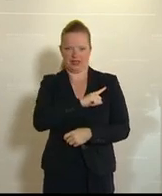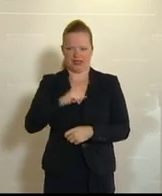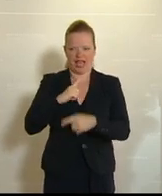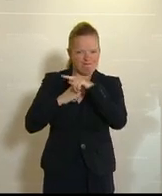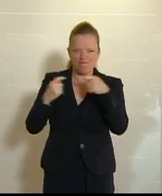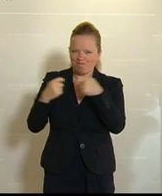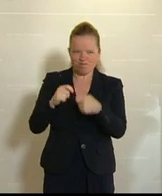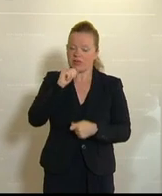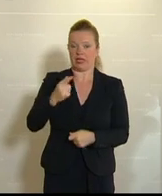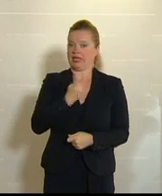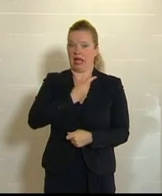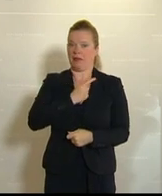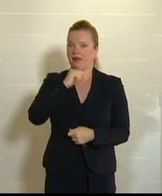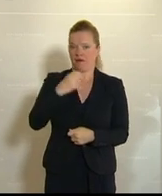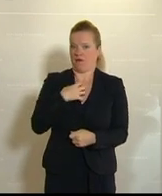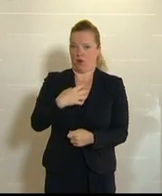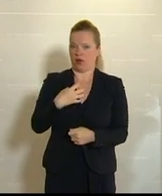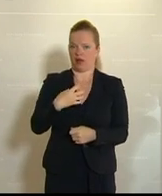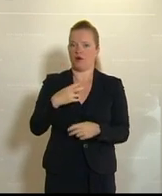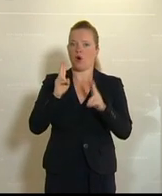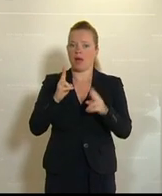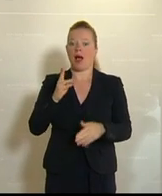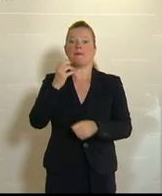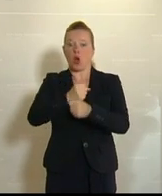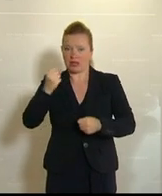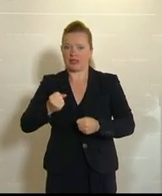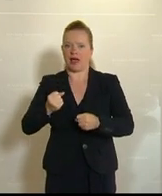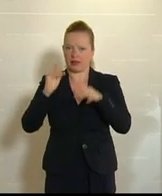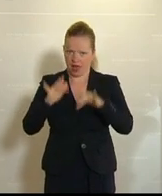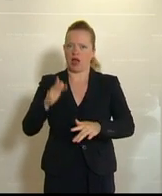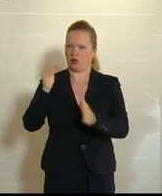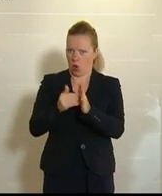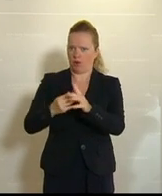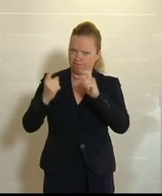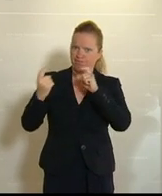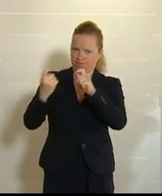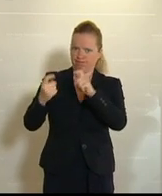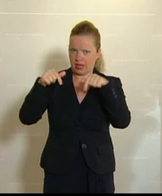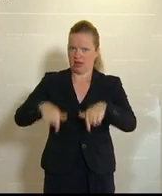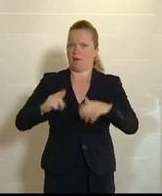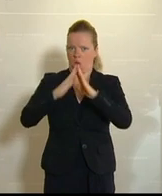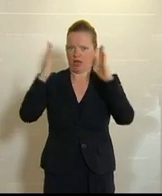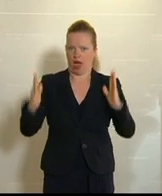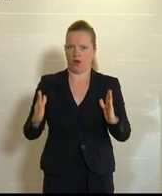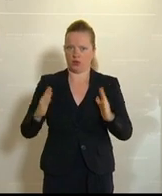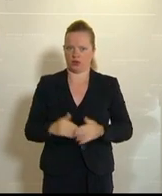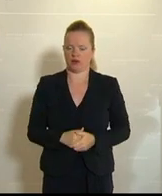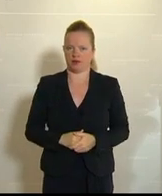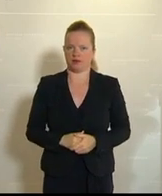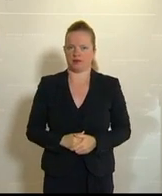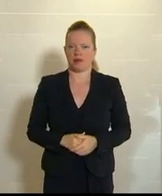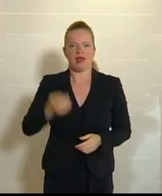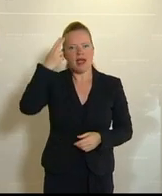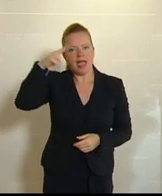wundert das nicht. Und im letzten Punkt werden wir ohnehin am Donnerstag noch ein Hühnchen miteinander rupfen, hier im Hohen Haus. Herr